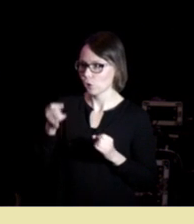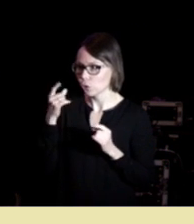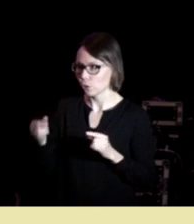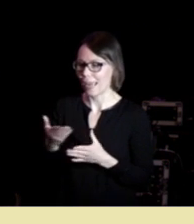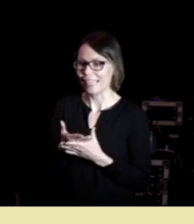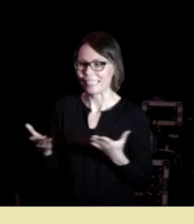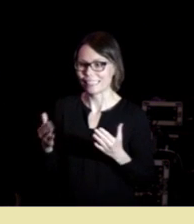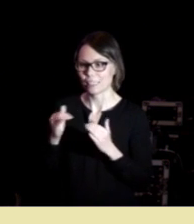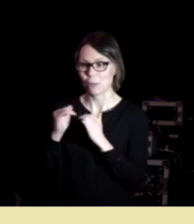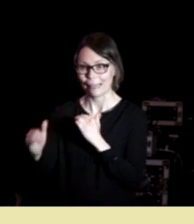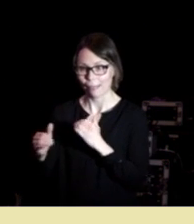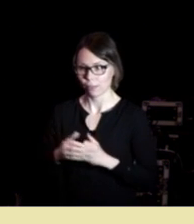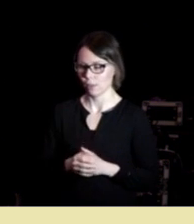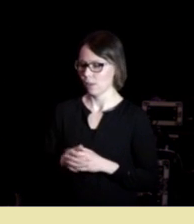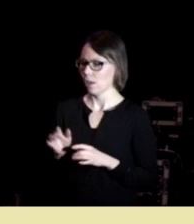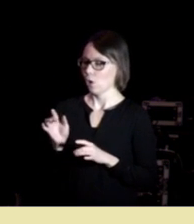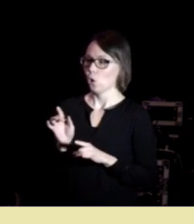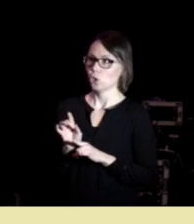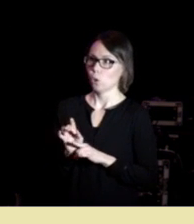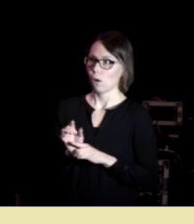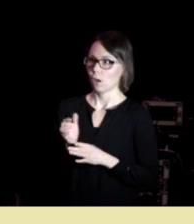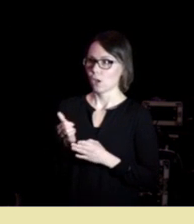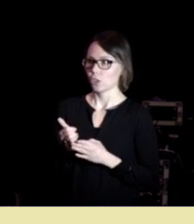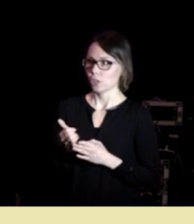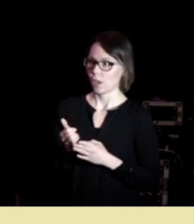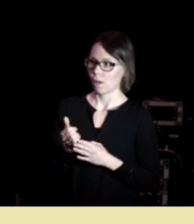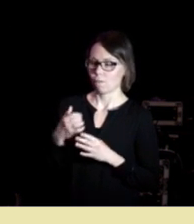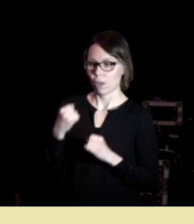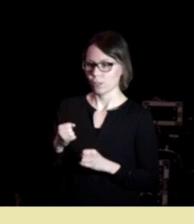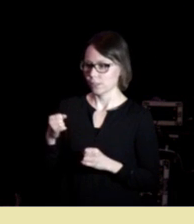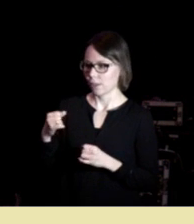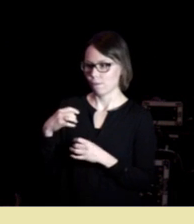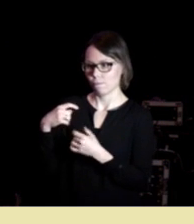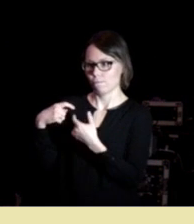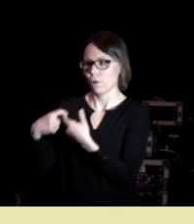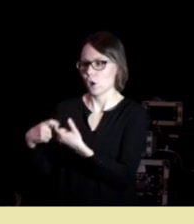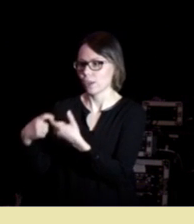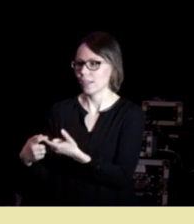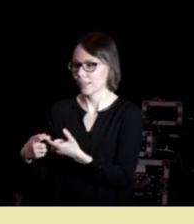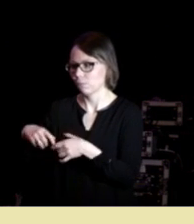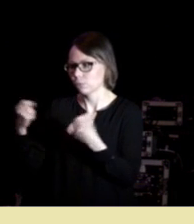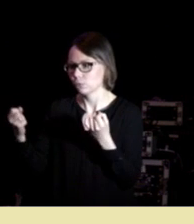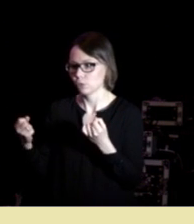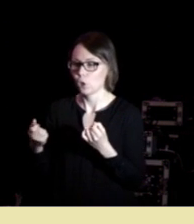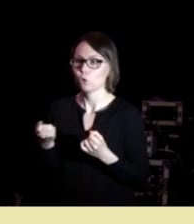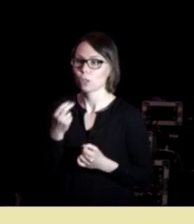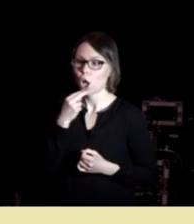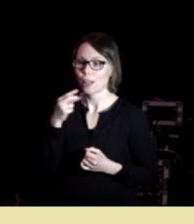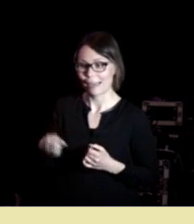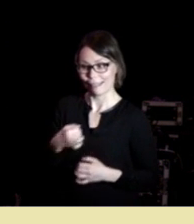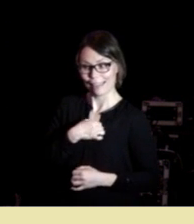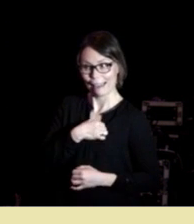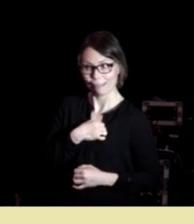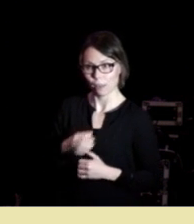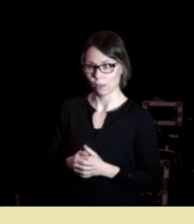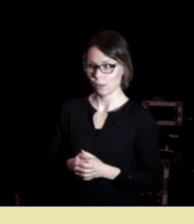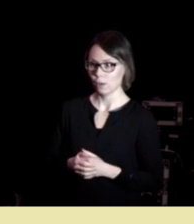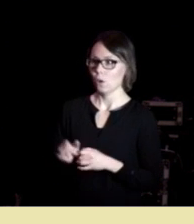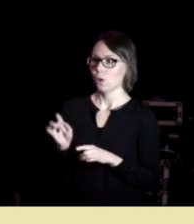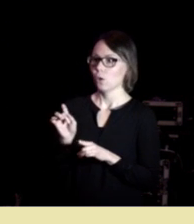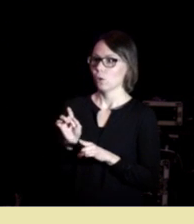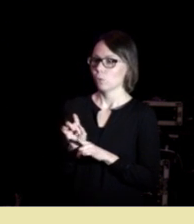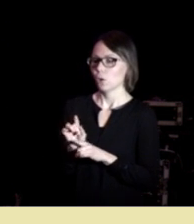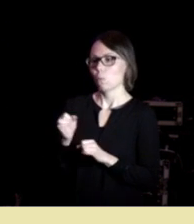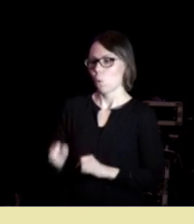da ryker kanskje og en del faste forankringer noen av oss kaller det tillit og da må man